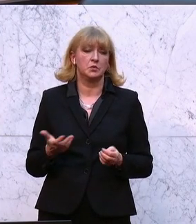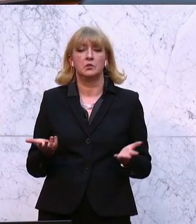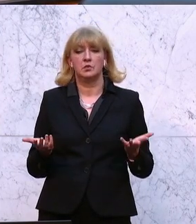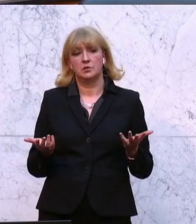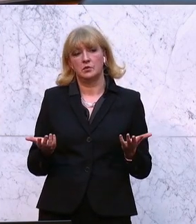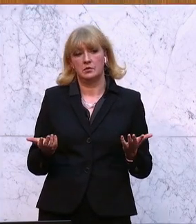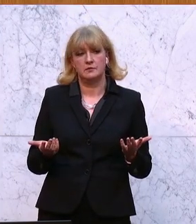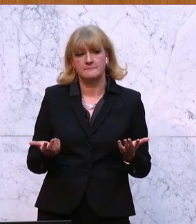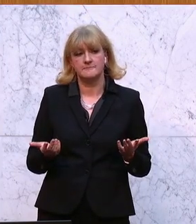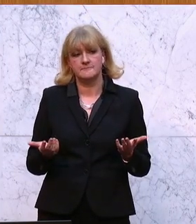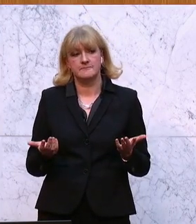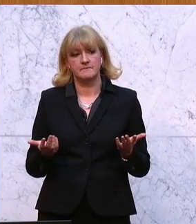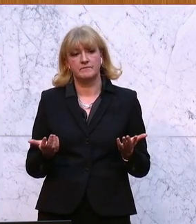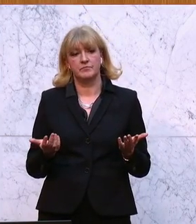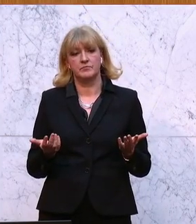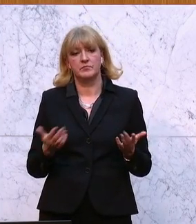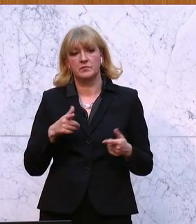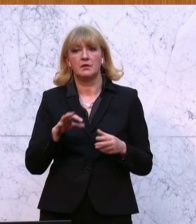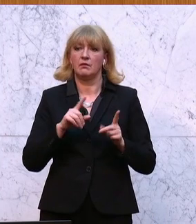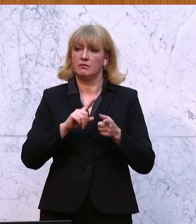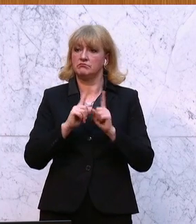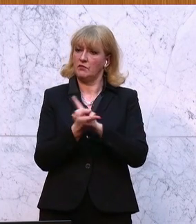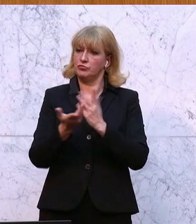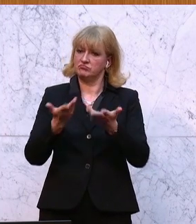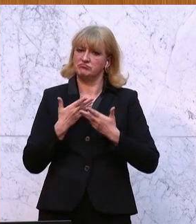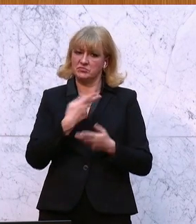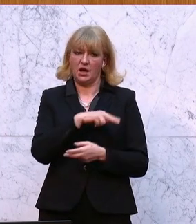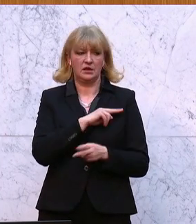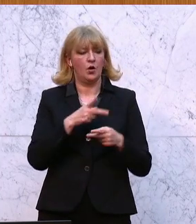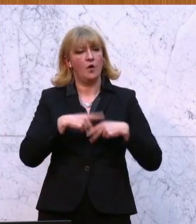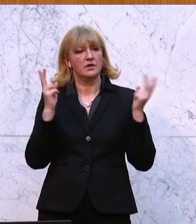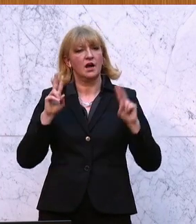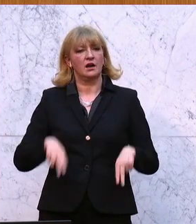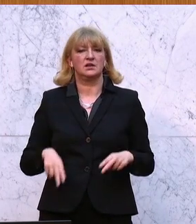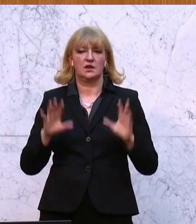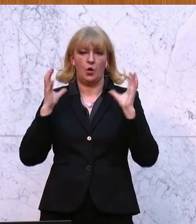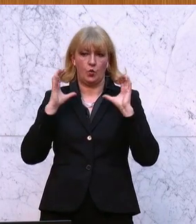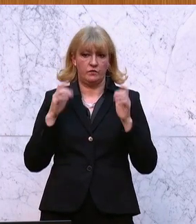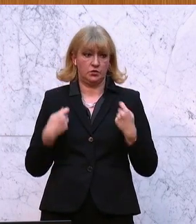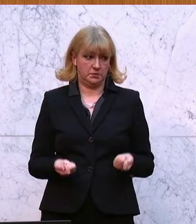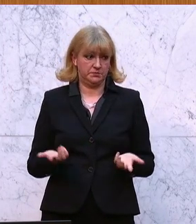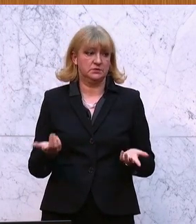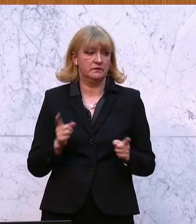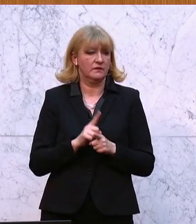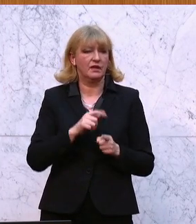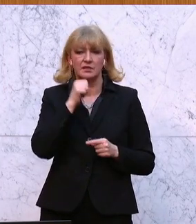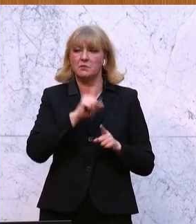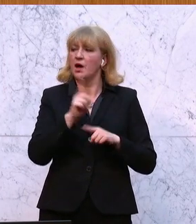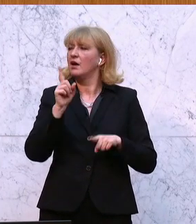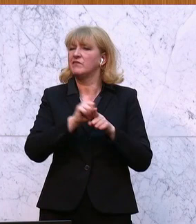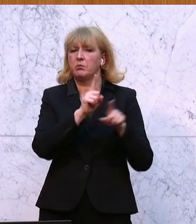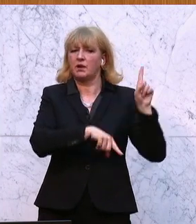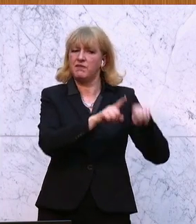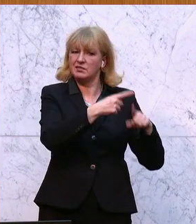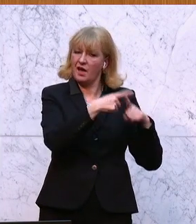dafür die Garantie eines öffentlich-rechtlichen Rundfunks gibt, der eben nicht wie bei manchen privaten